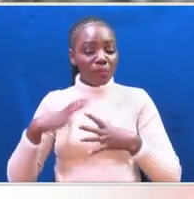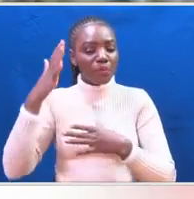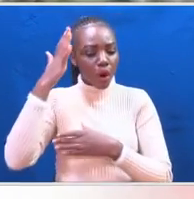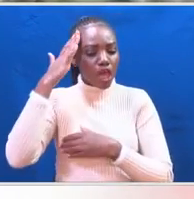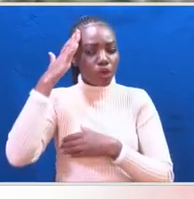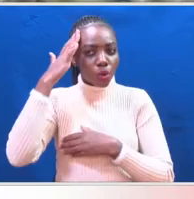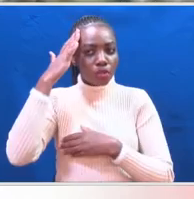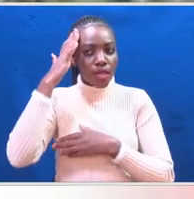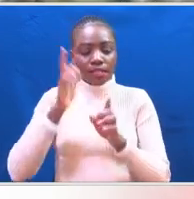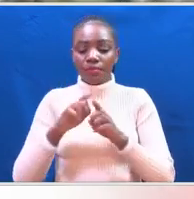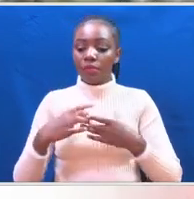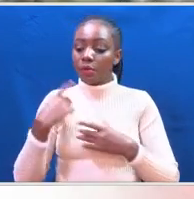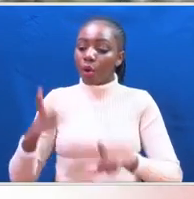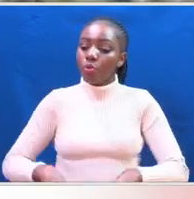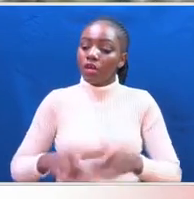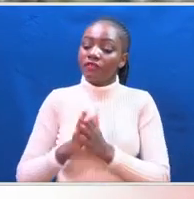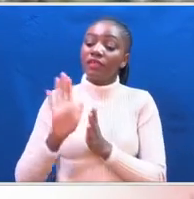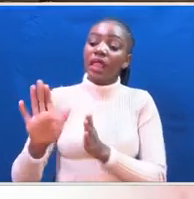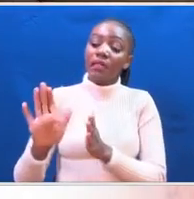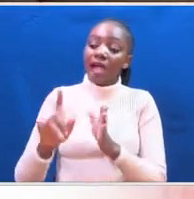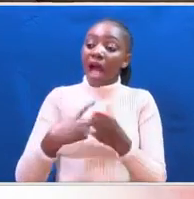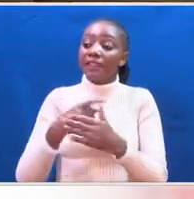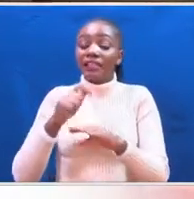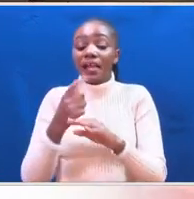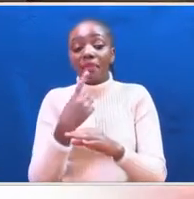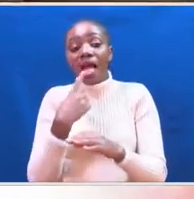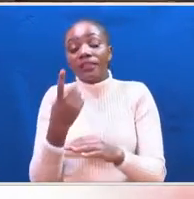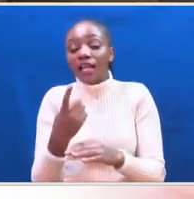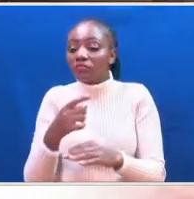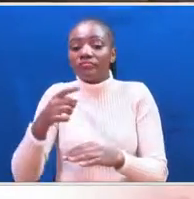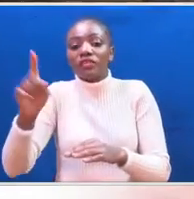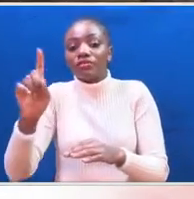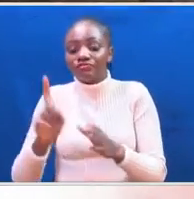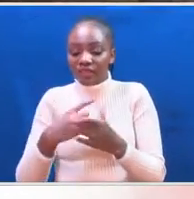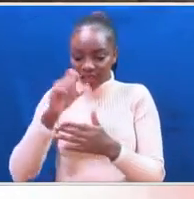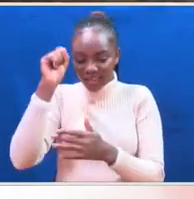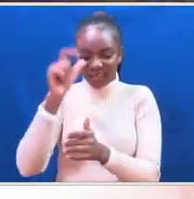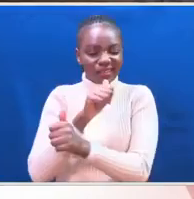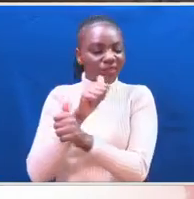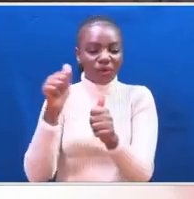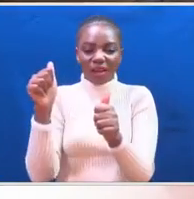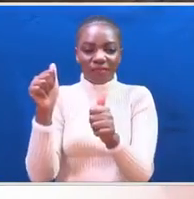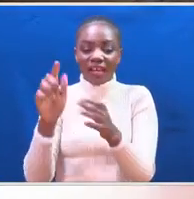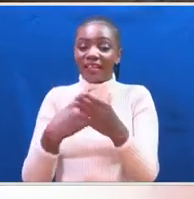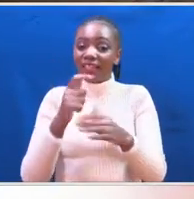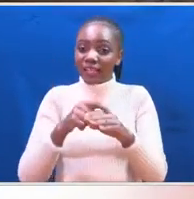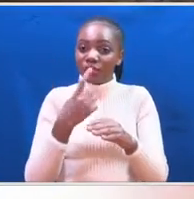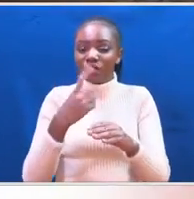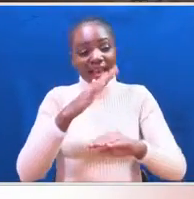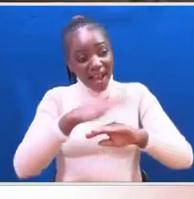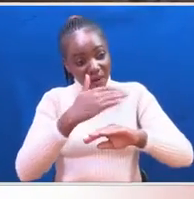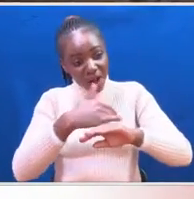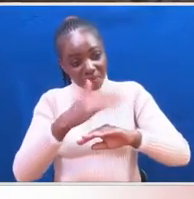wate wamekaa karibu na yae. Kwa hivo, nikimuambia tuende, anaelewa ni kwanza safari. Ukimuambia kucha